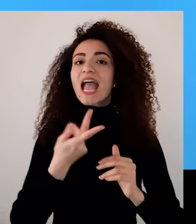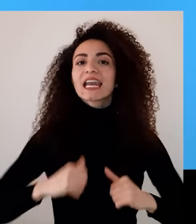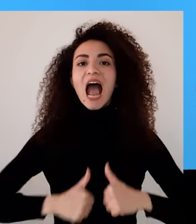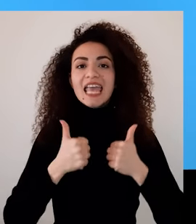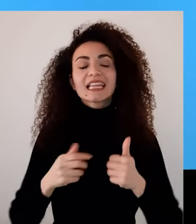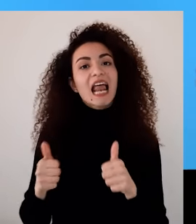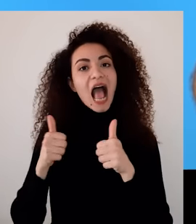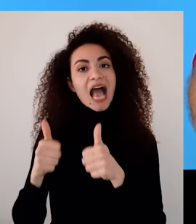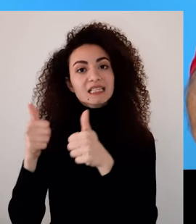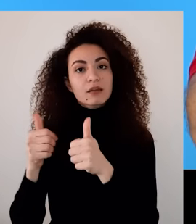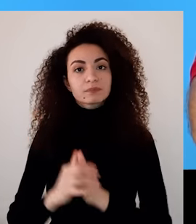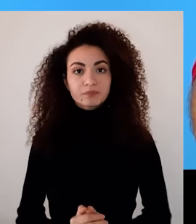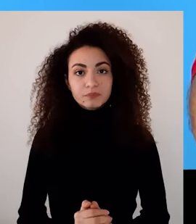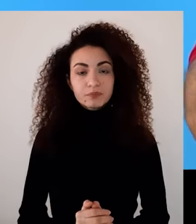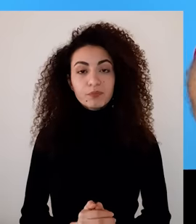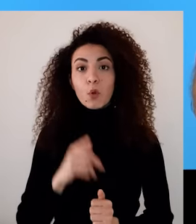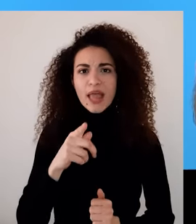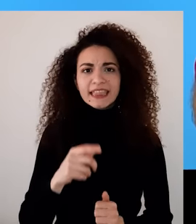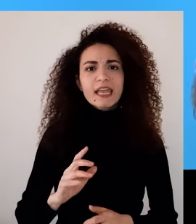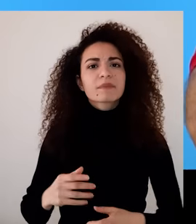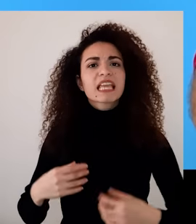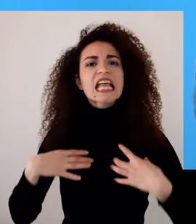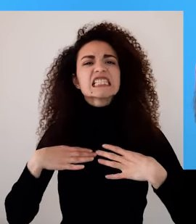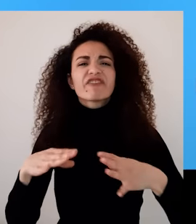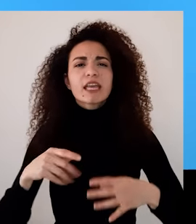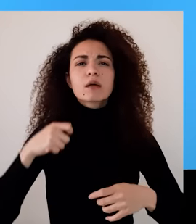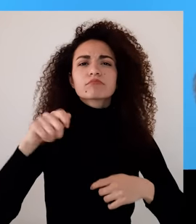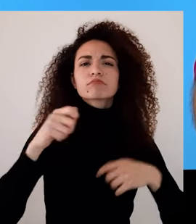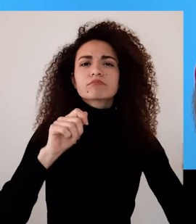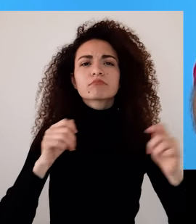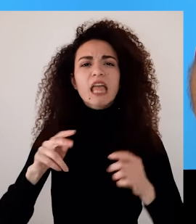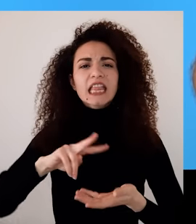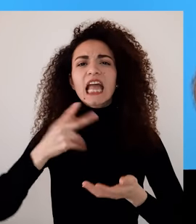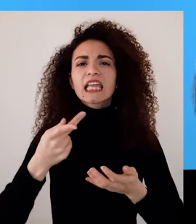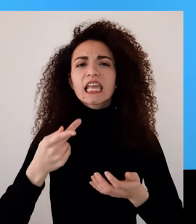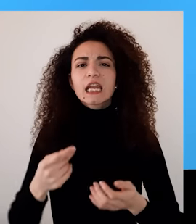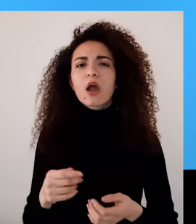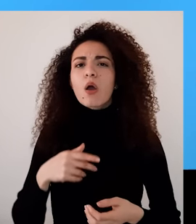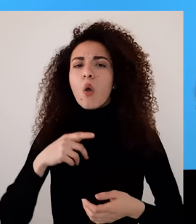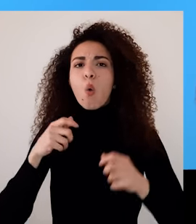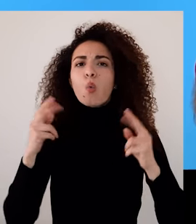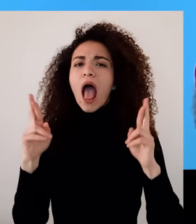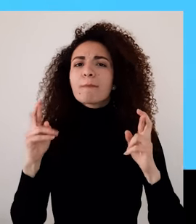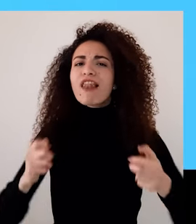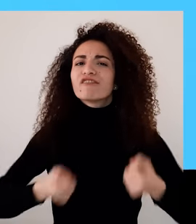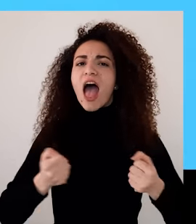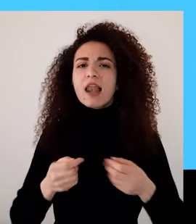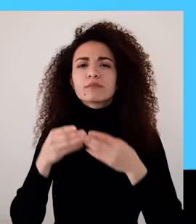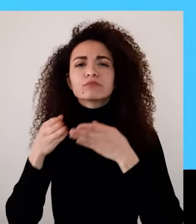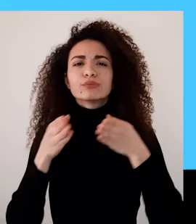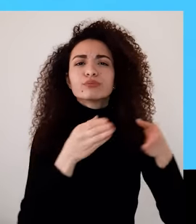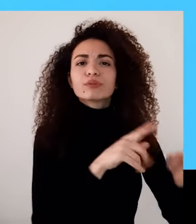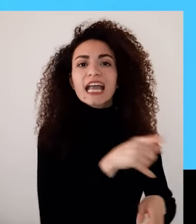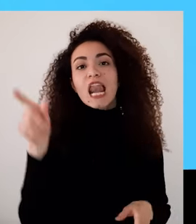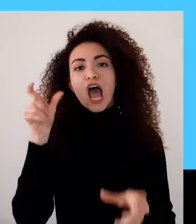حياتك نحو الأفضل بالدرجة الأولى وبنفس الوقت تكون سفيري التغيير وأمل فاعل ببيئتك الصغيرة والكبيرة هون